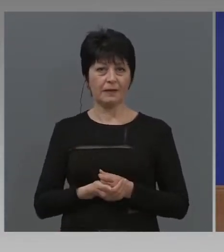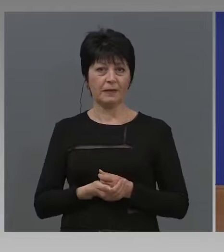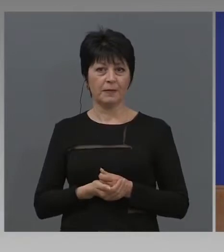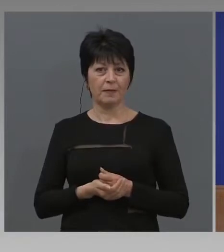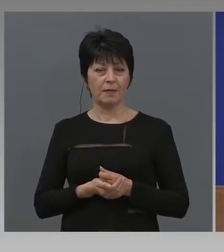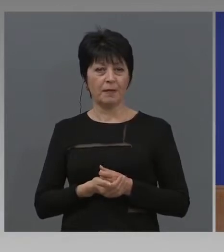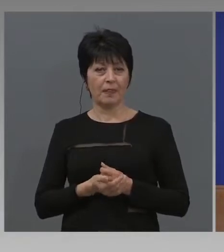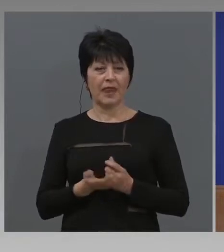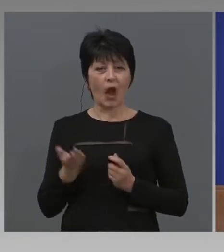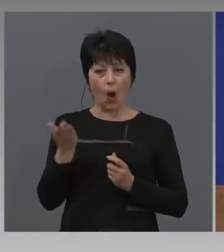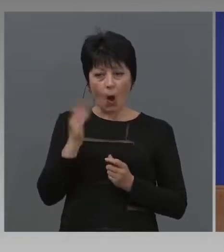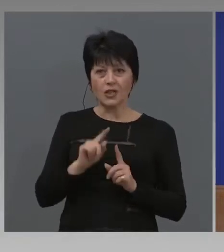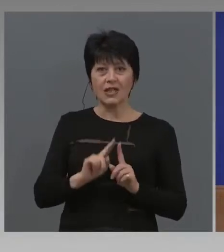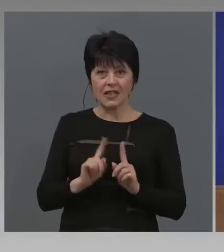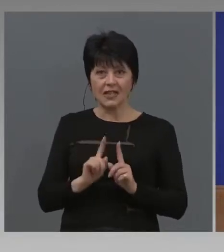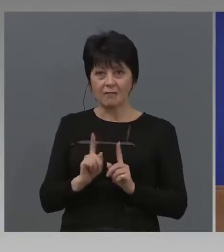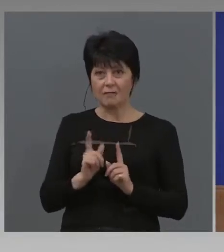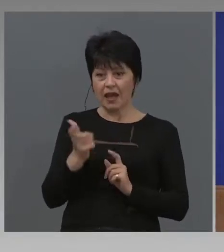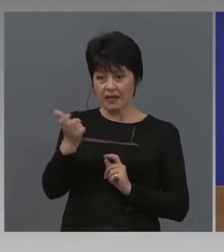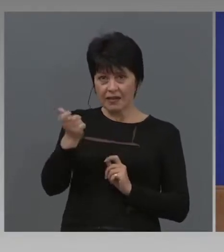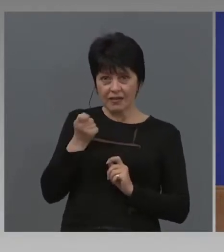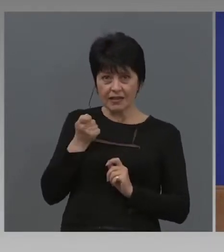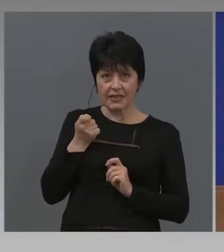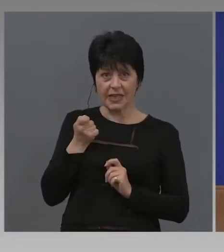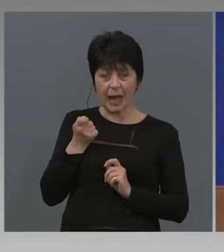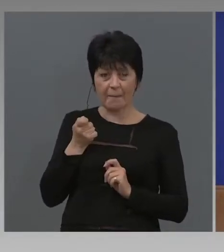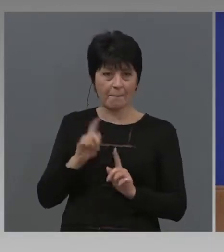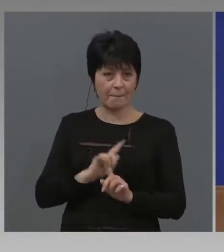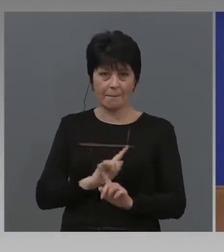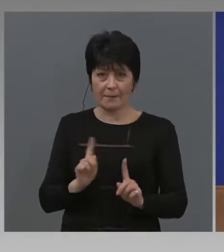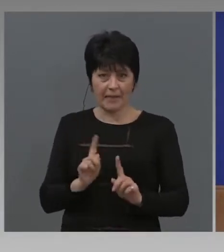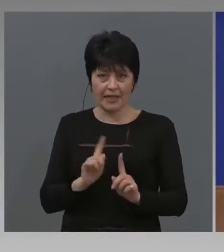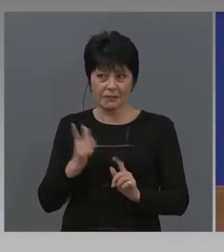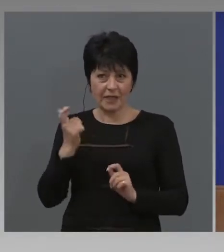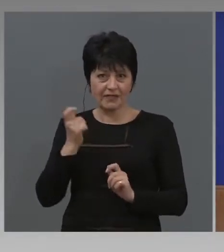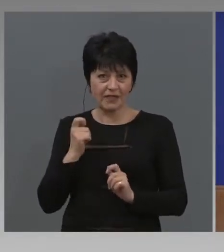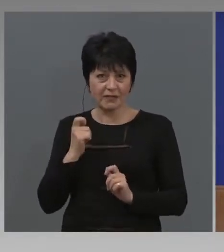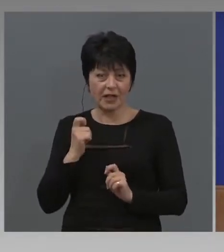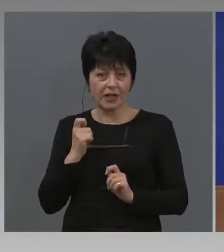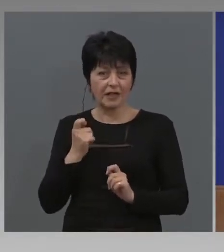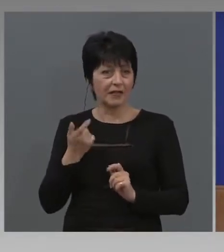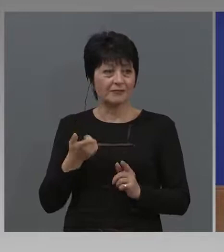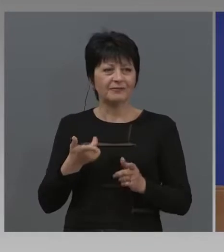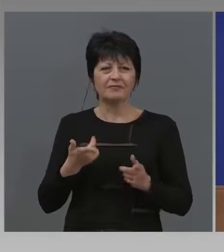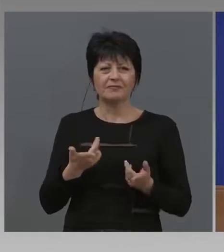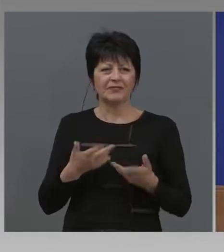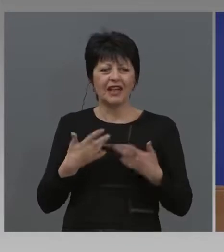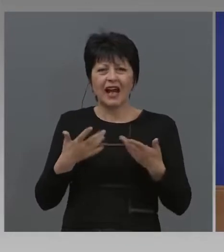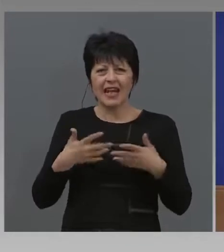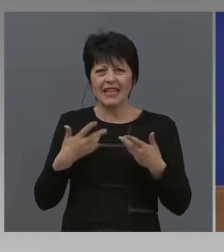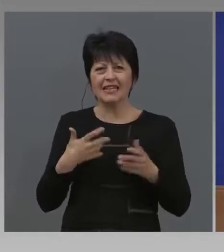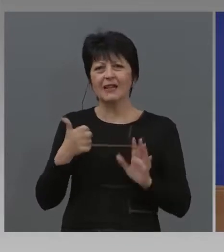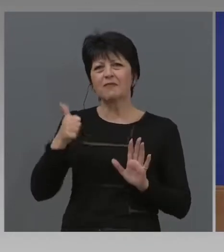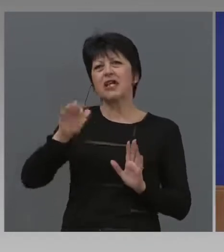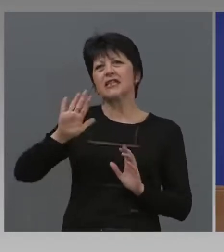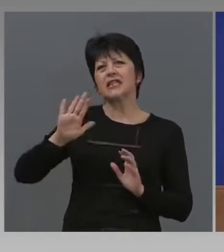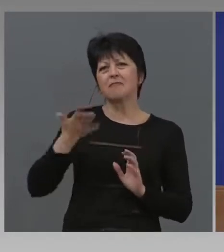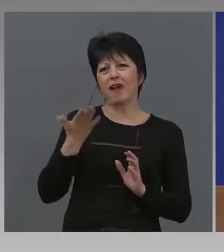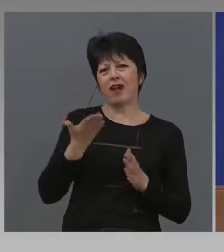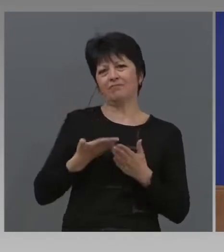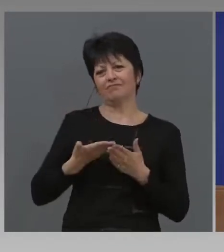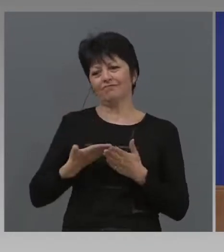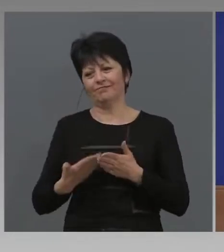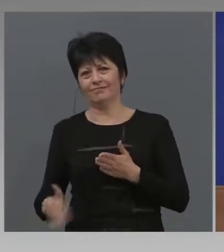И още не сме теглили заем. Един момент, когато казваш, така искам за 6 май да падне